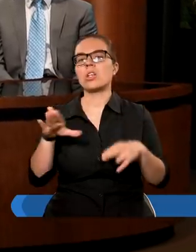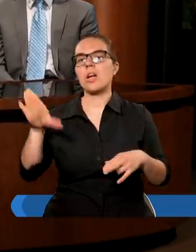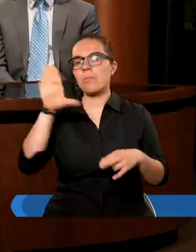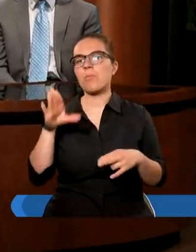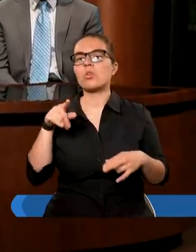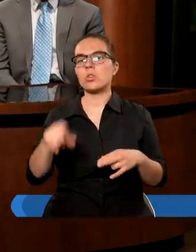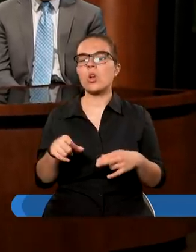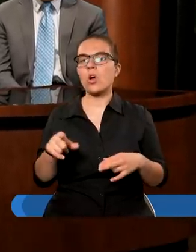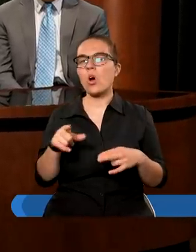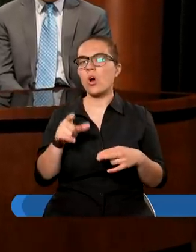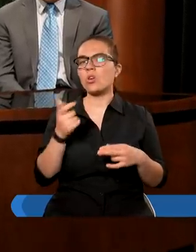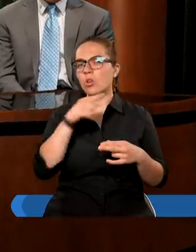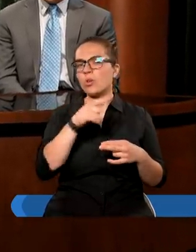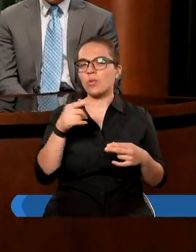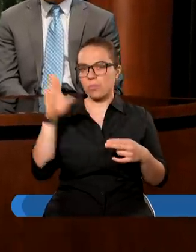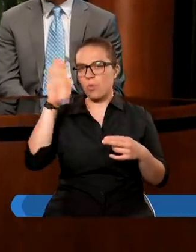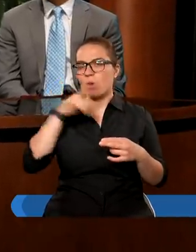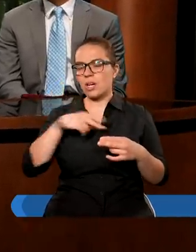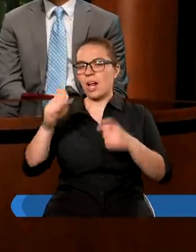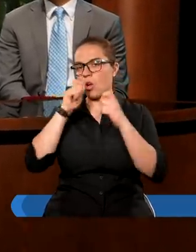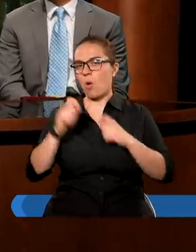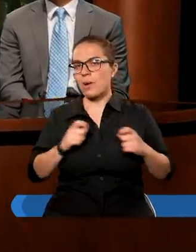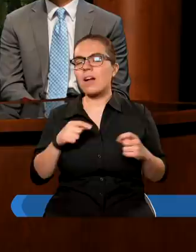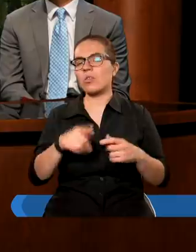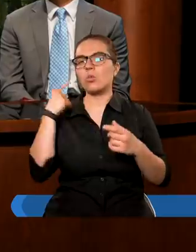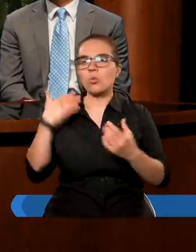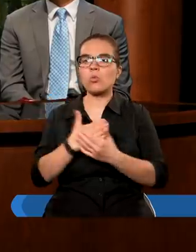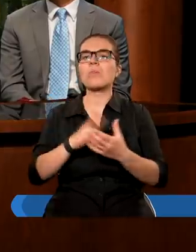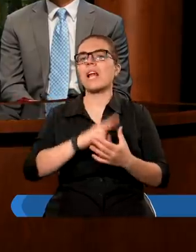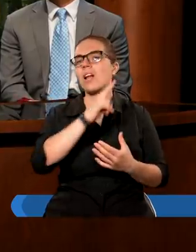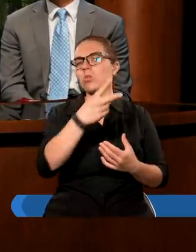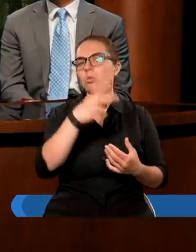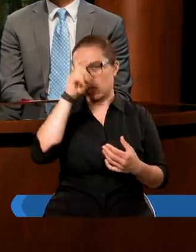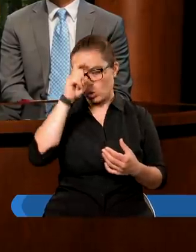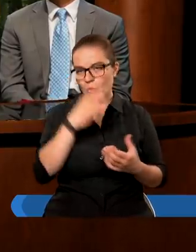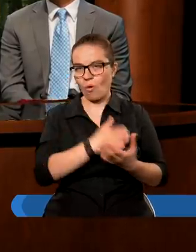Panu Bogu, to czym tak naprawdę On nas obdarował w służbie na rzecz drugiego człowieka,